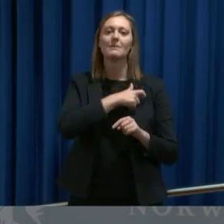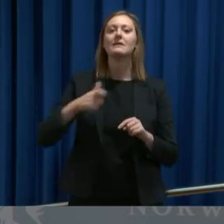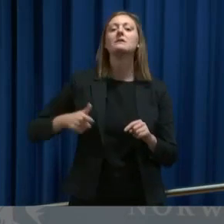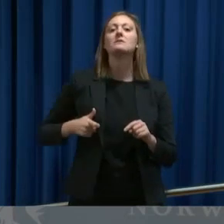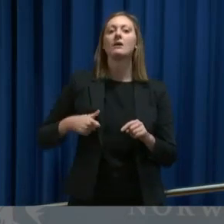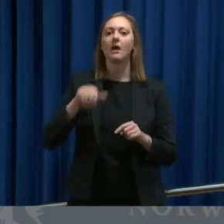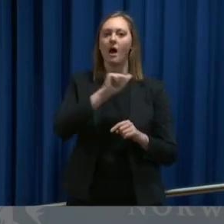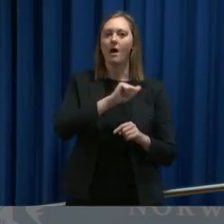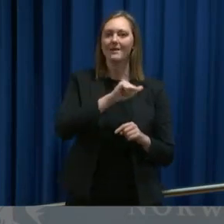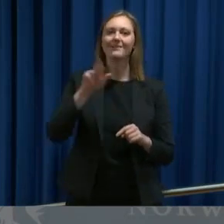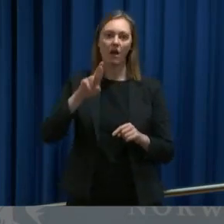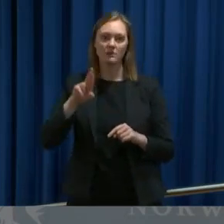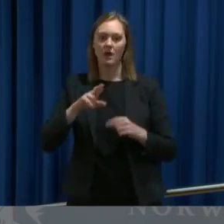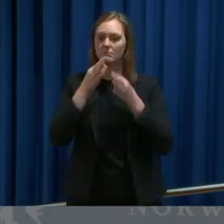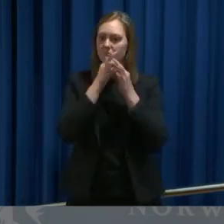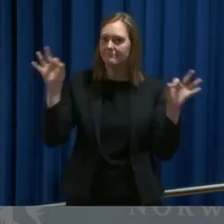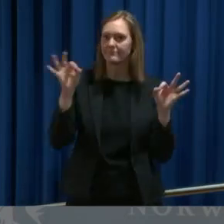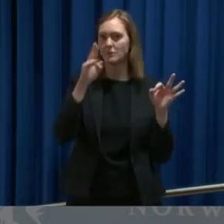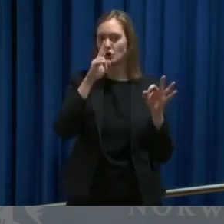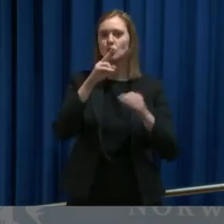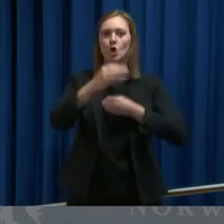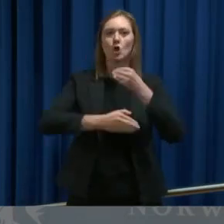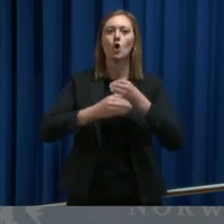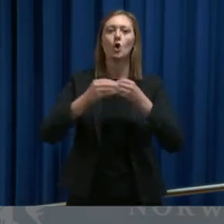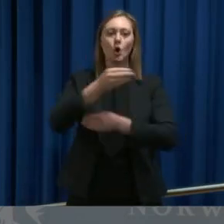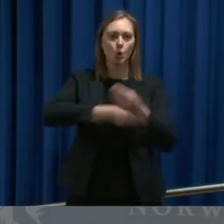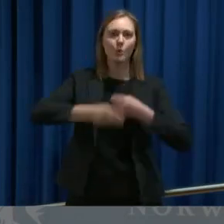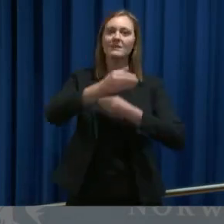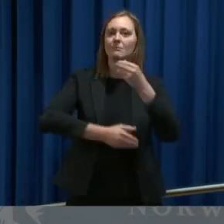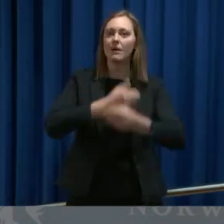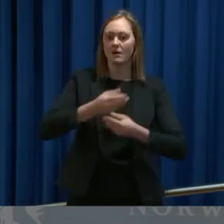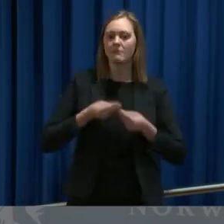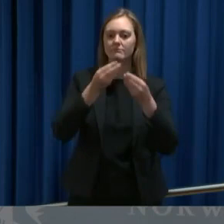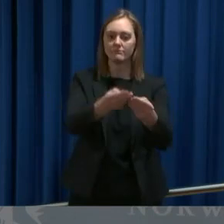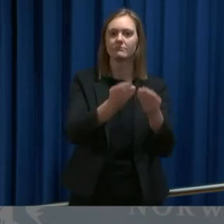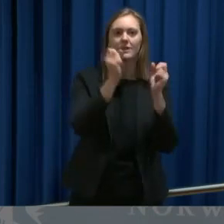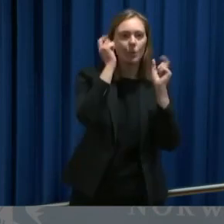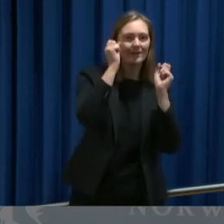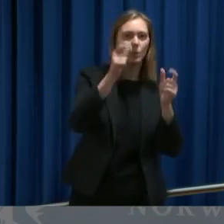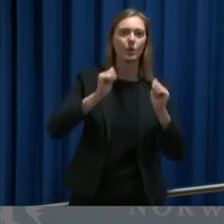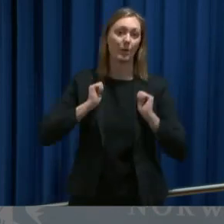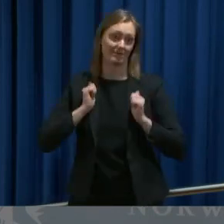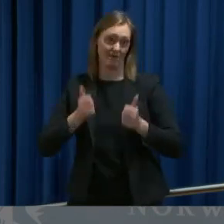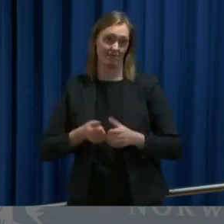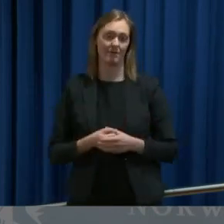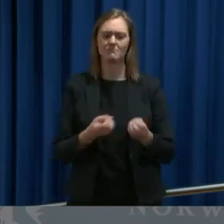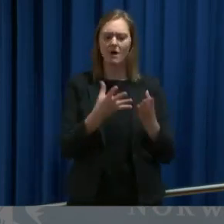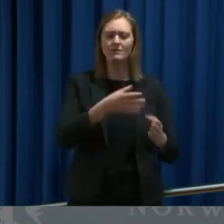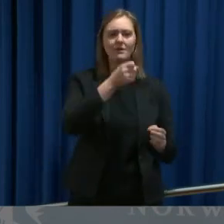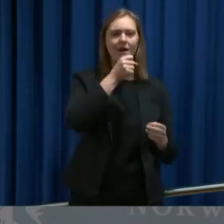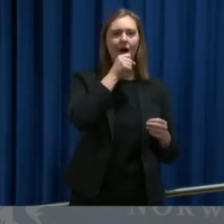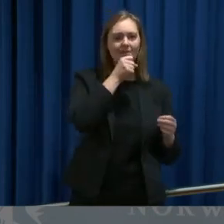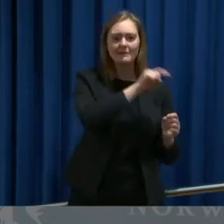offentliggjort en egen økonomisk pakke til kultur og idrett. Det er mange artister,